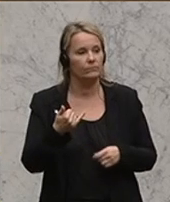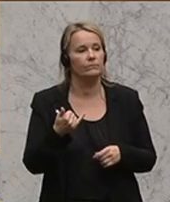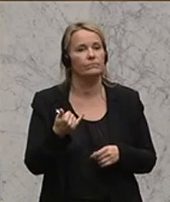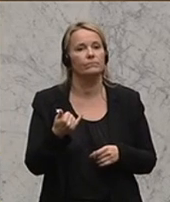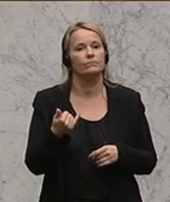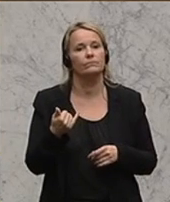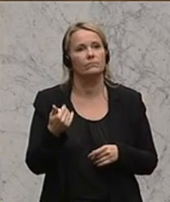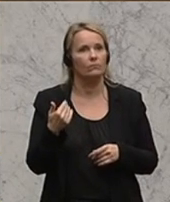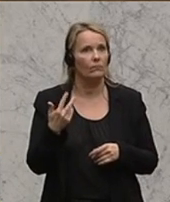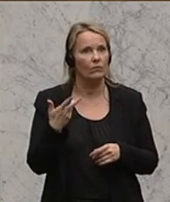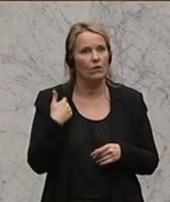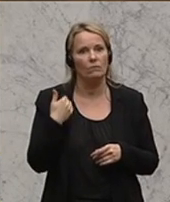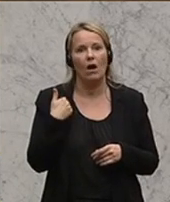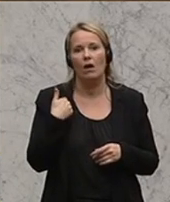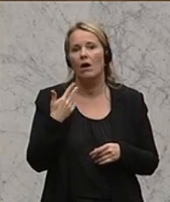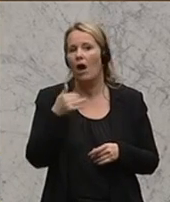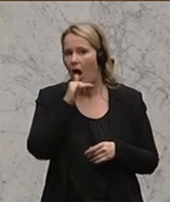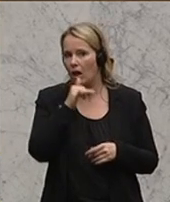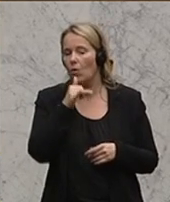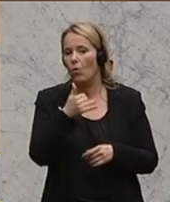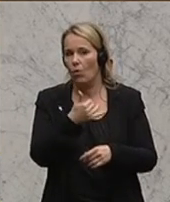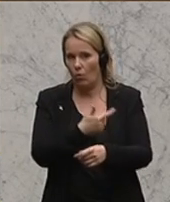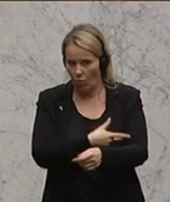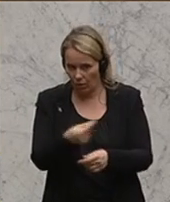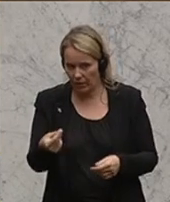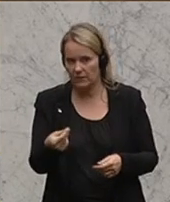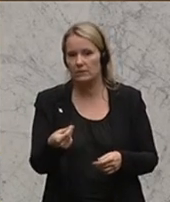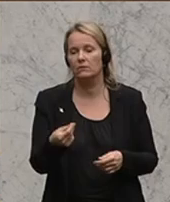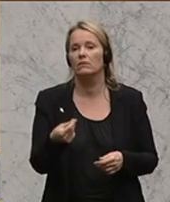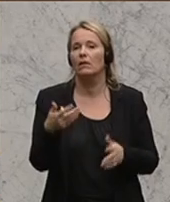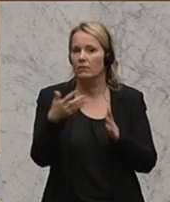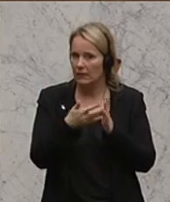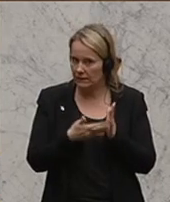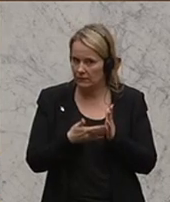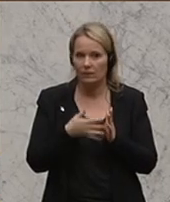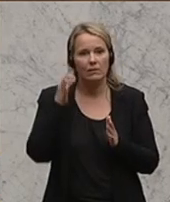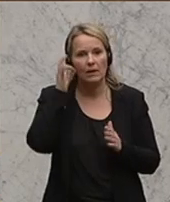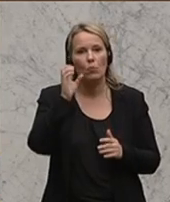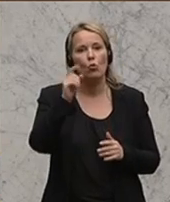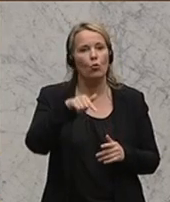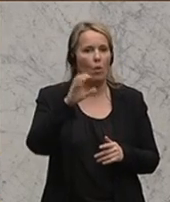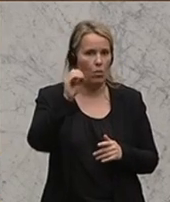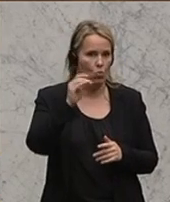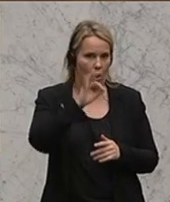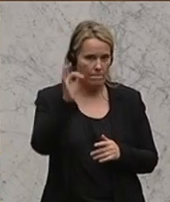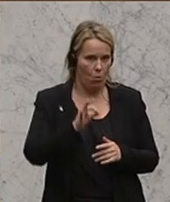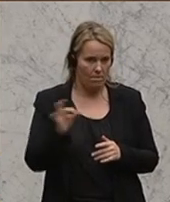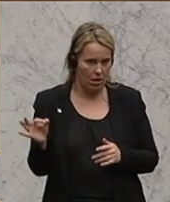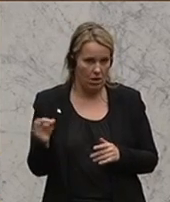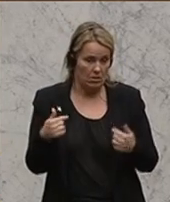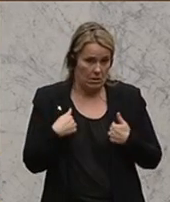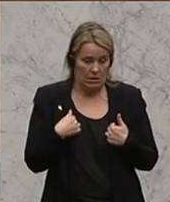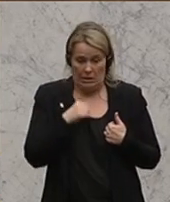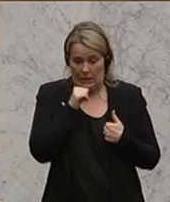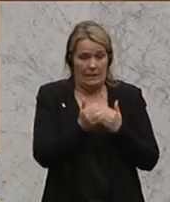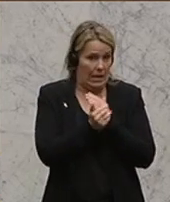ein Alkoholtest gemacht. Bei diesem Alkoholtest hatte die Dame 0,0 Promille. Ich bin jetzt